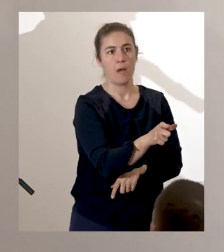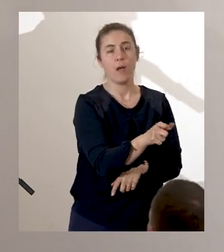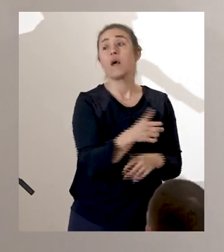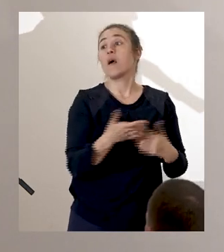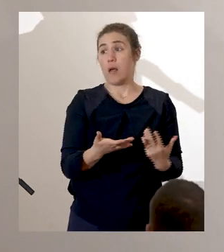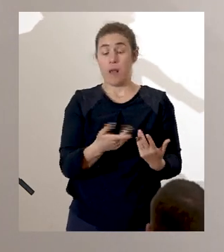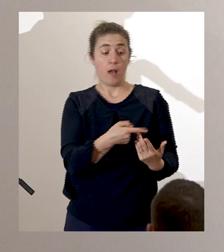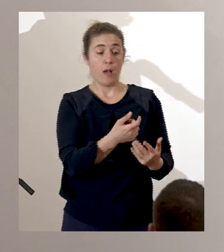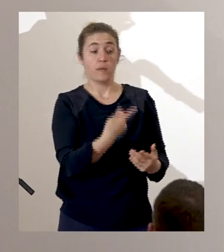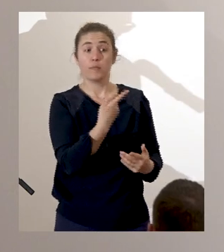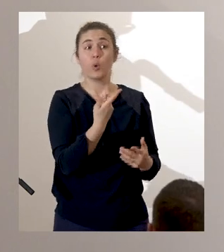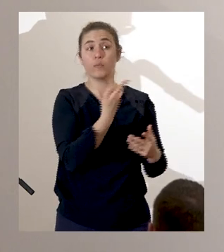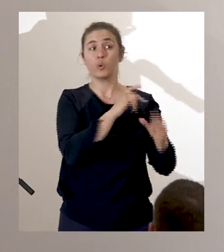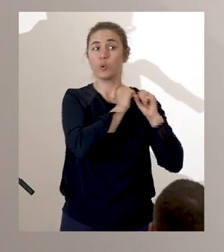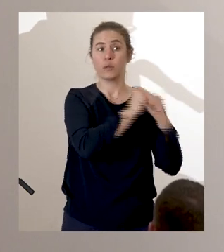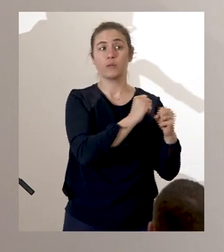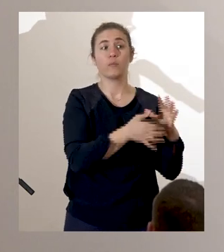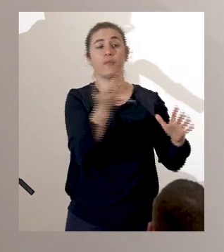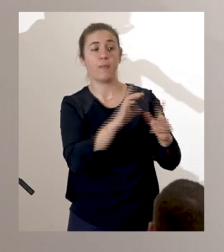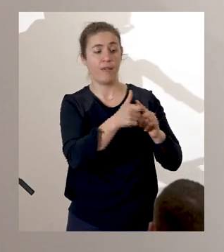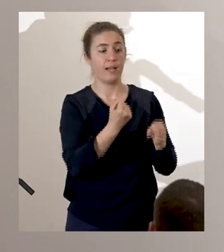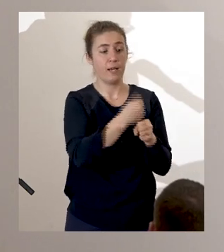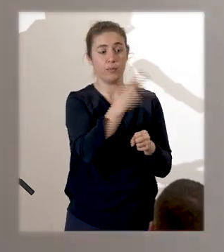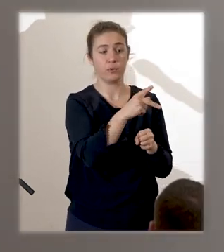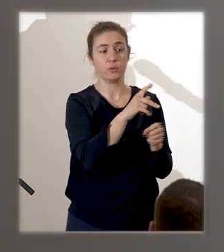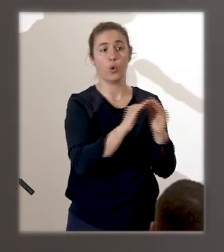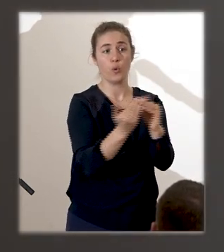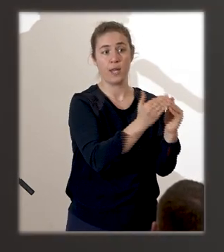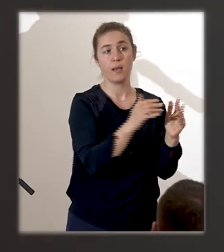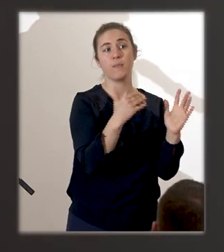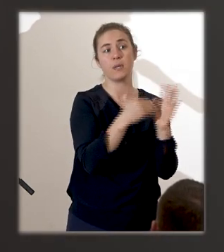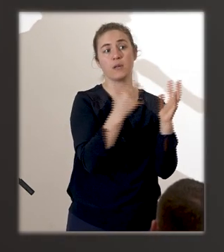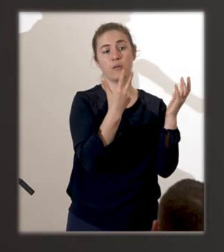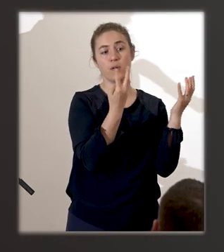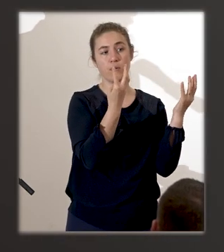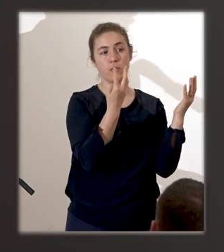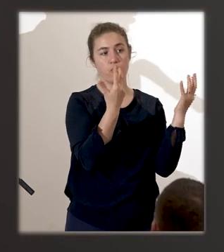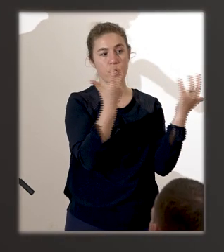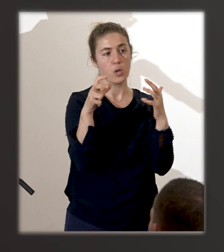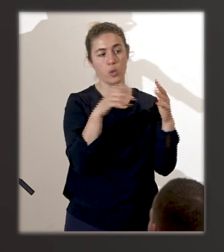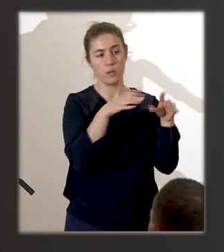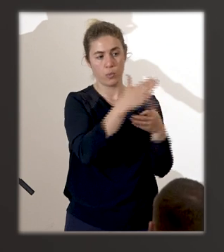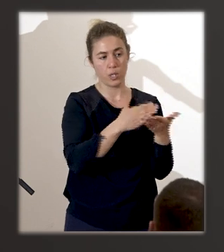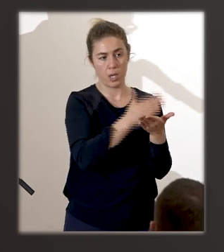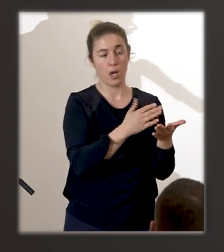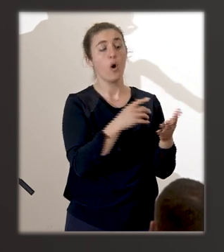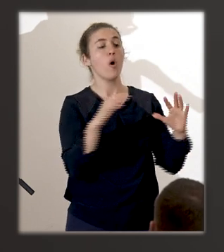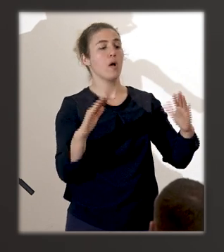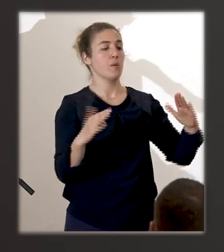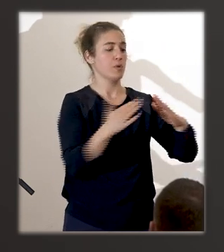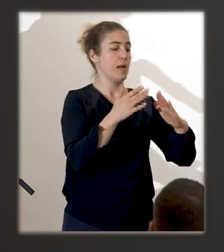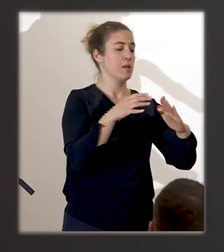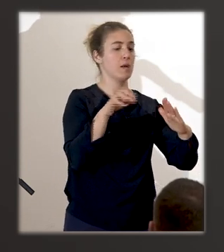communauté dès le milieu du XVIIe siècle. Ils s'installèrent dans les régions montagneuses de l'est et de l'ouest de l'île.